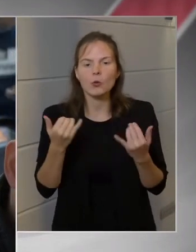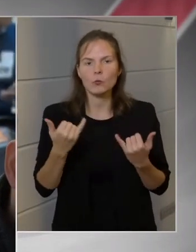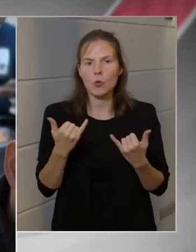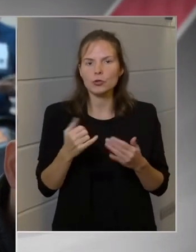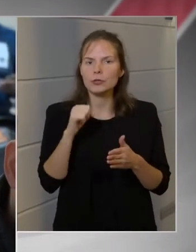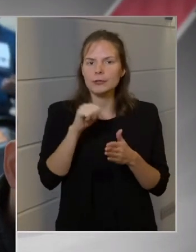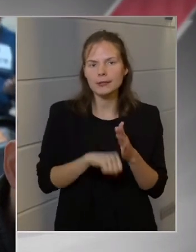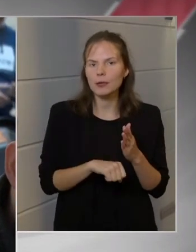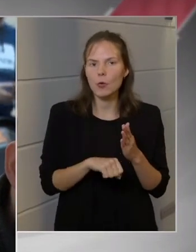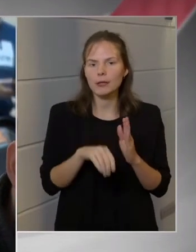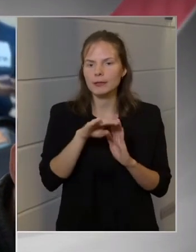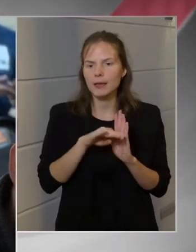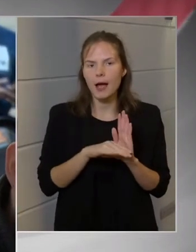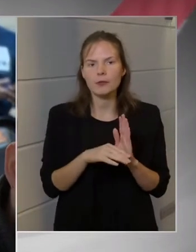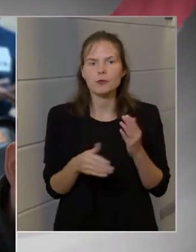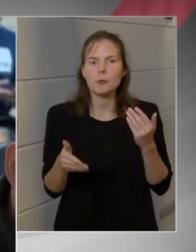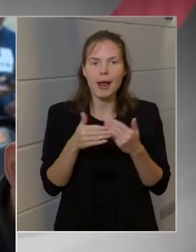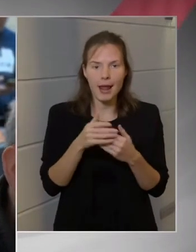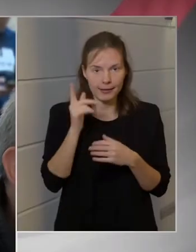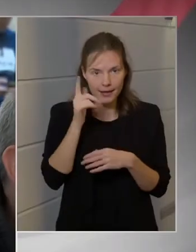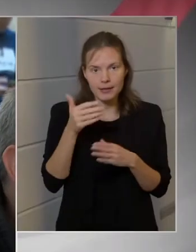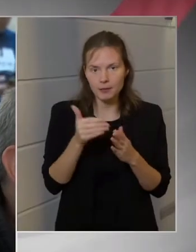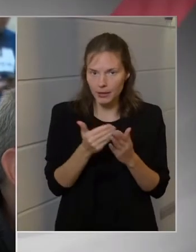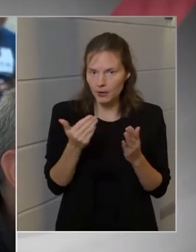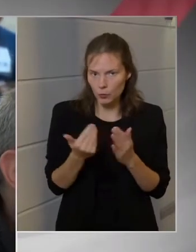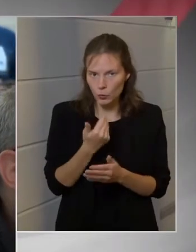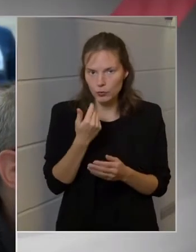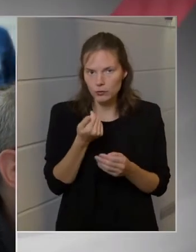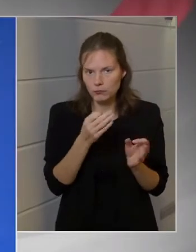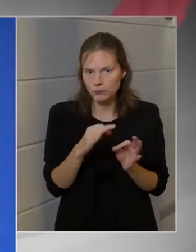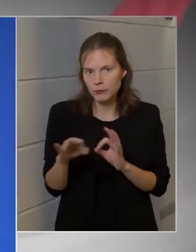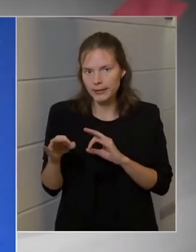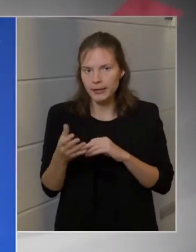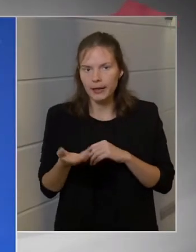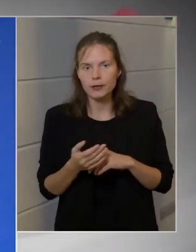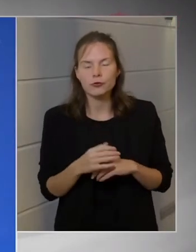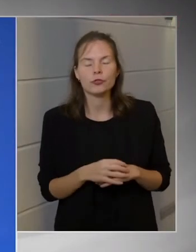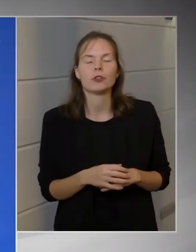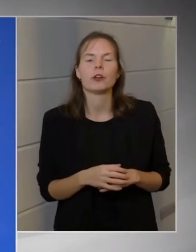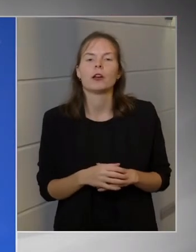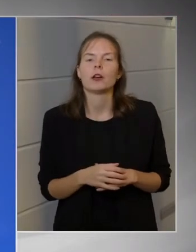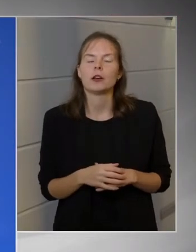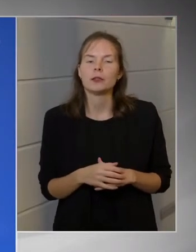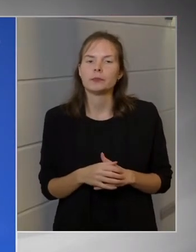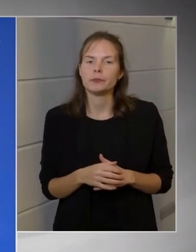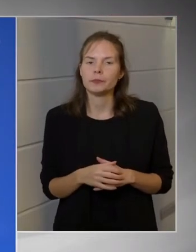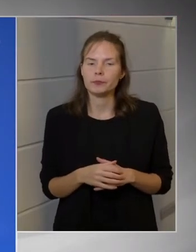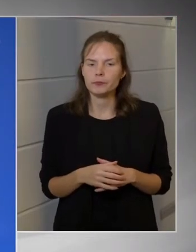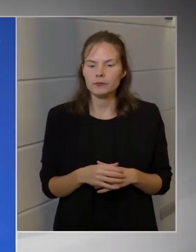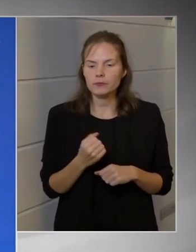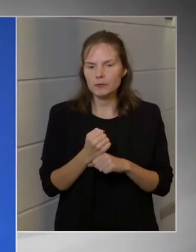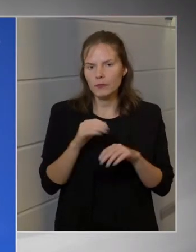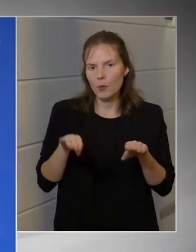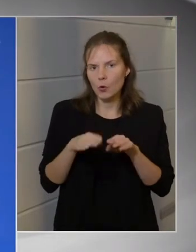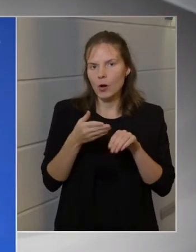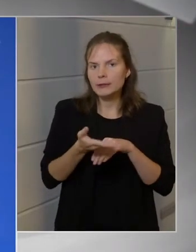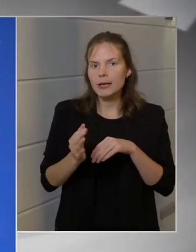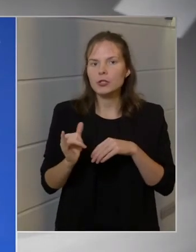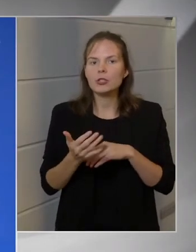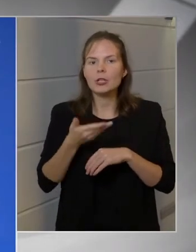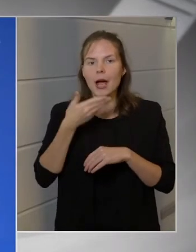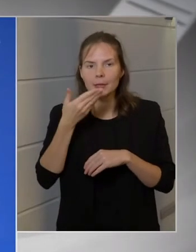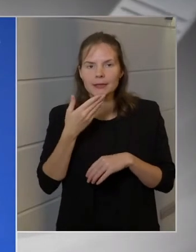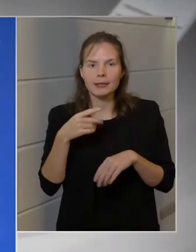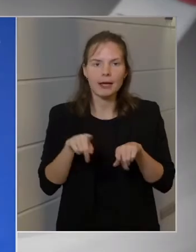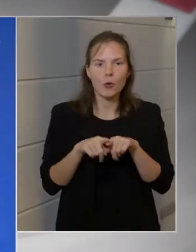szigorításokon felül terveznek-e még újabb szigorításokat bevezetni? Már itt a kollégák is említettek olyan